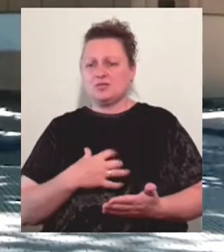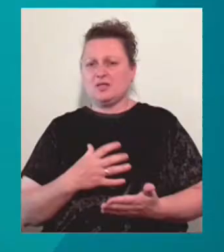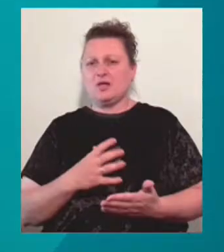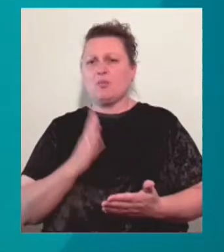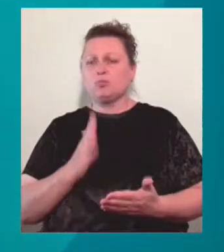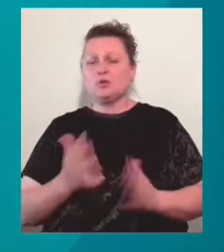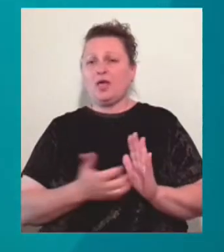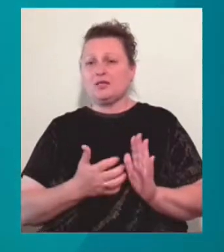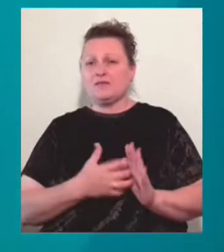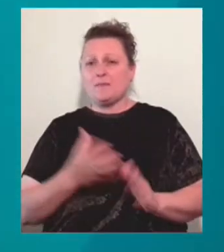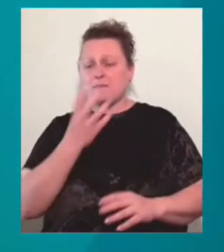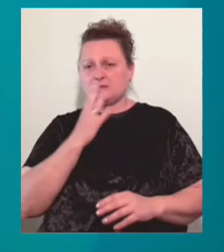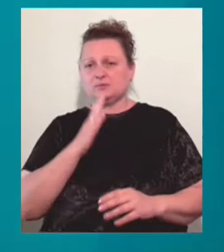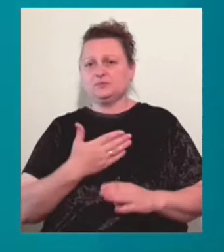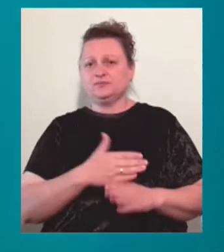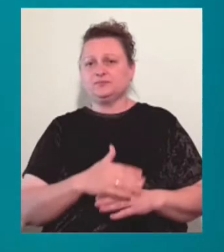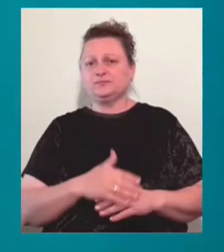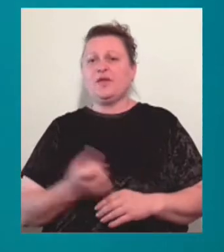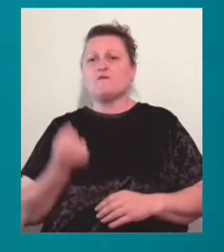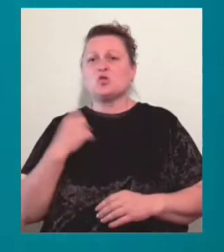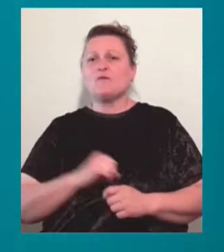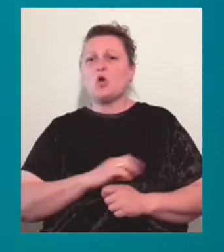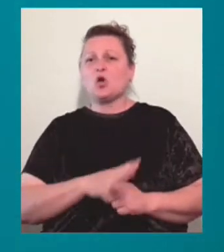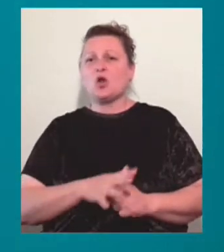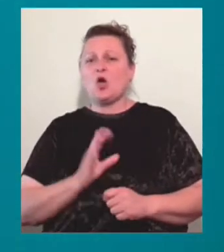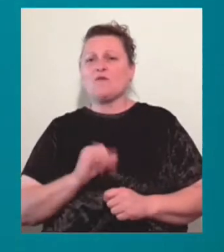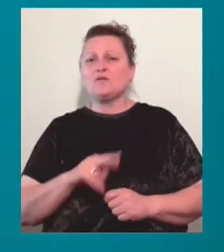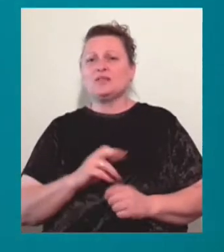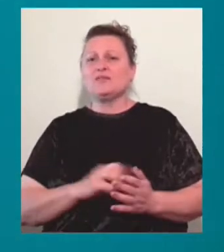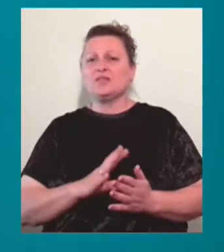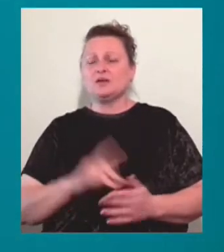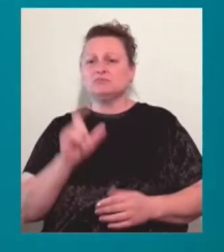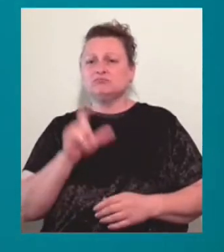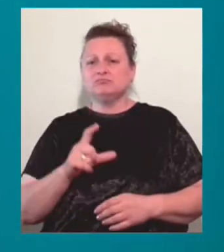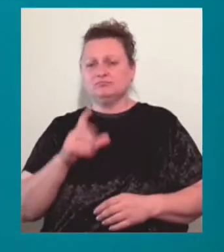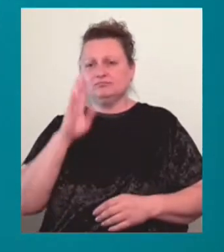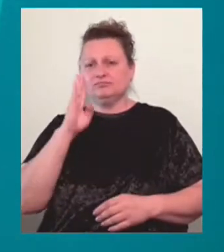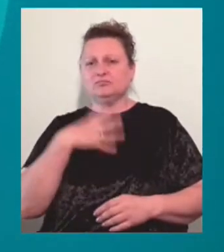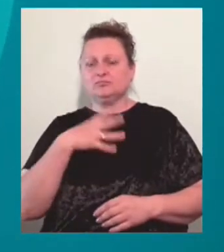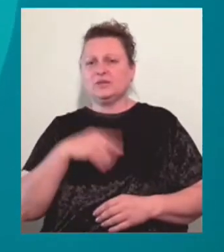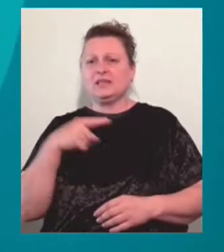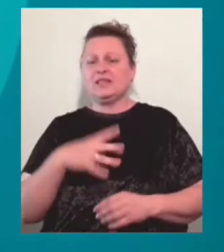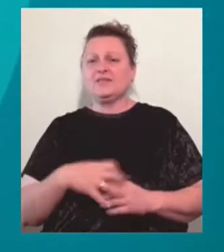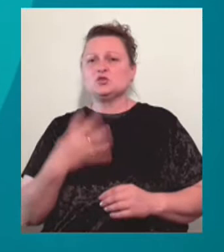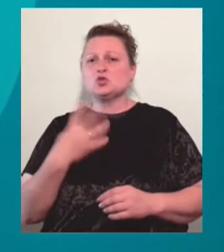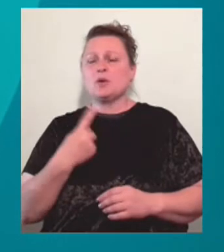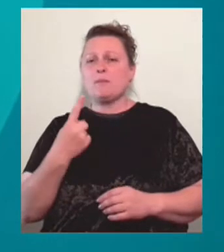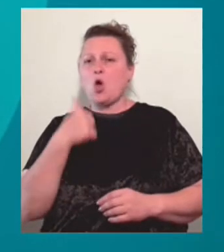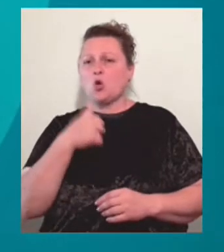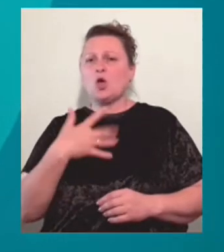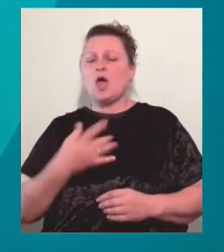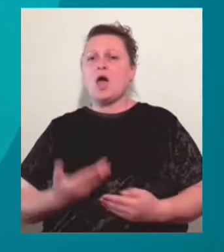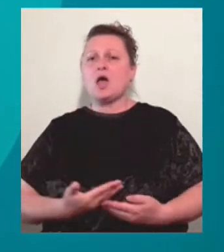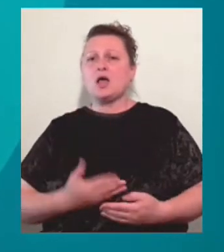маски. На Одесьчині від коронавірусу COVID-19 помер чоловік 1941 року народження, який